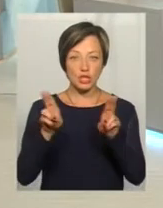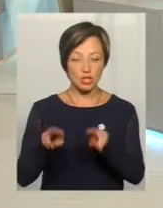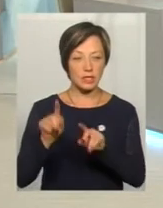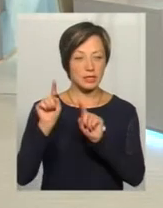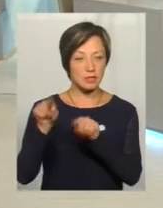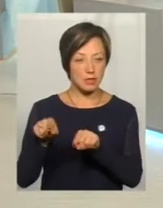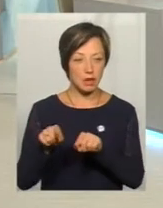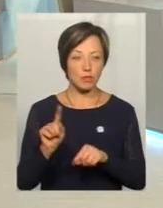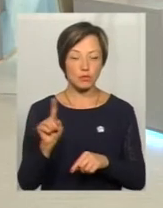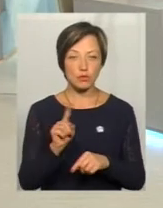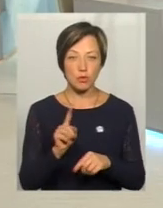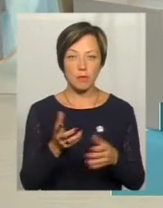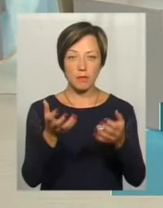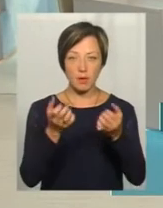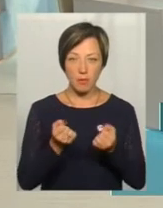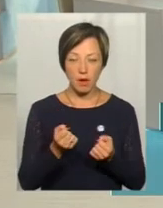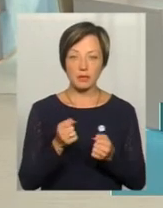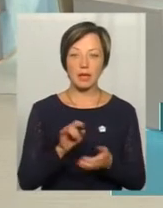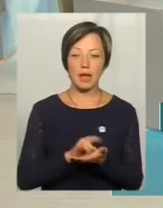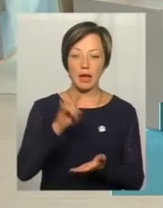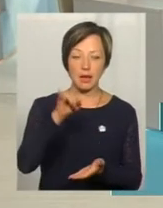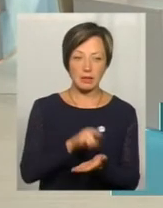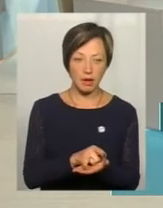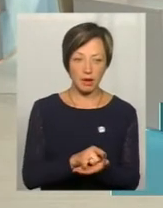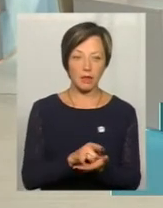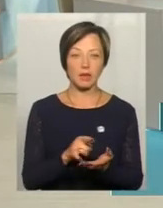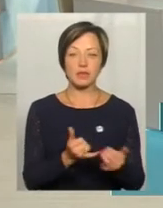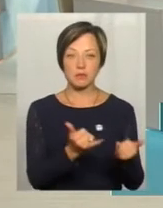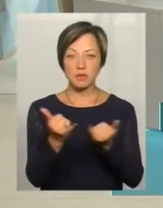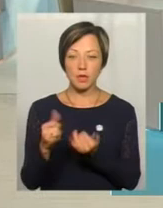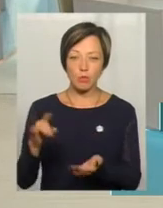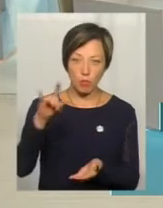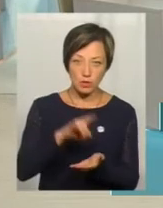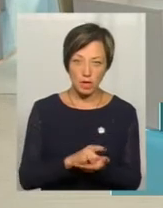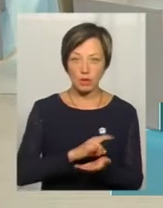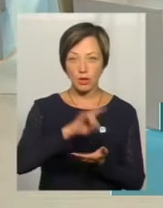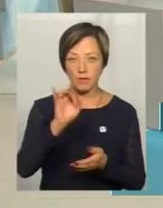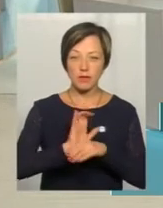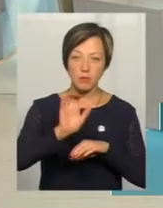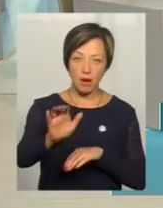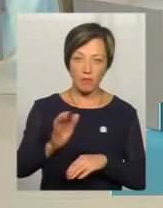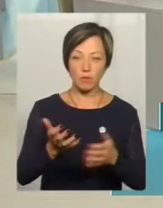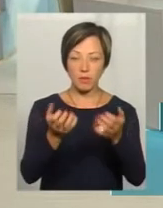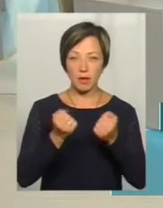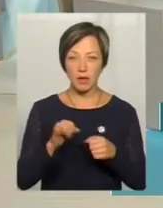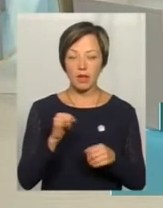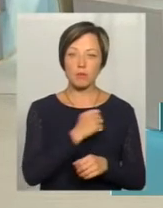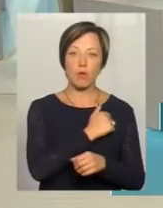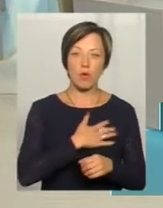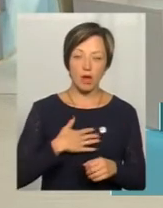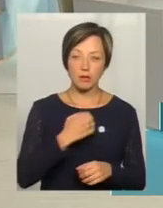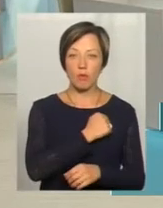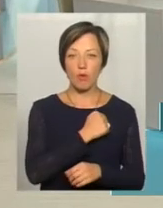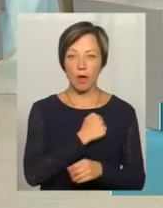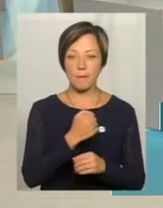там, для того, щоб приймати літаки, для того, щоб забезпечувати посадку літаків, відправку літаків, і з пораненими, і з боєприпасами,